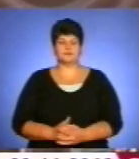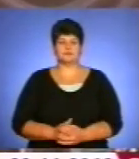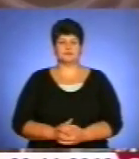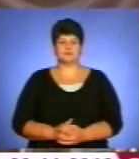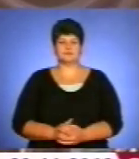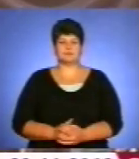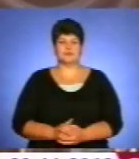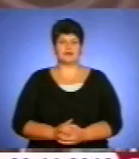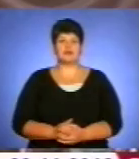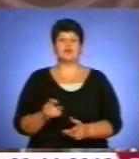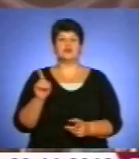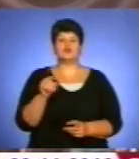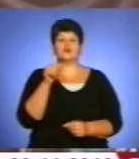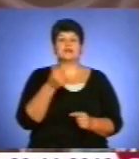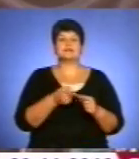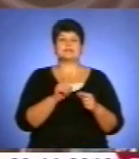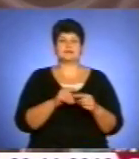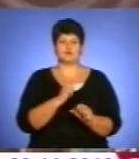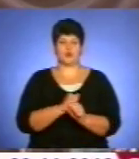І що я з тим зробив?